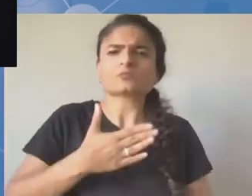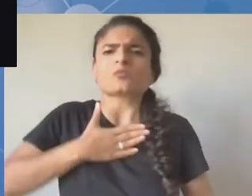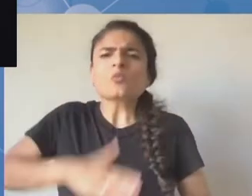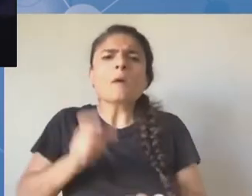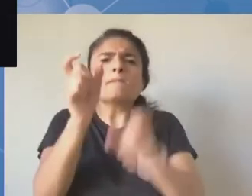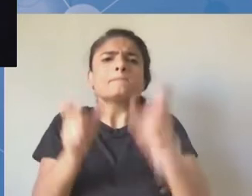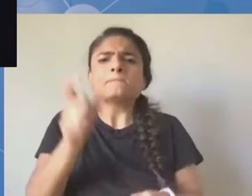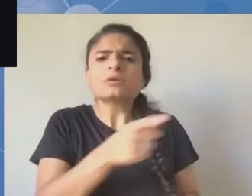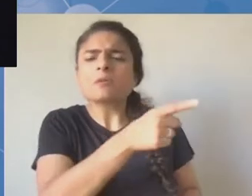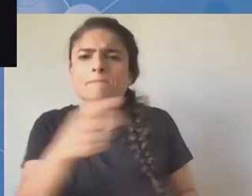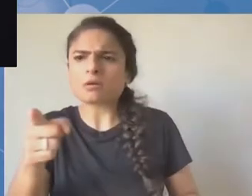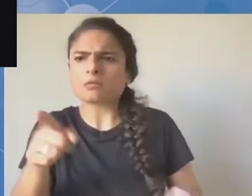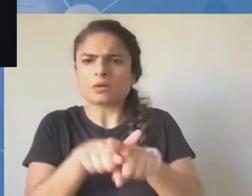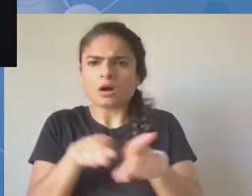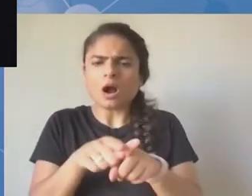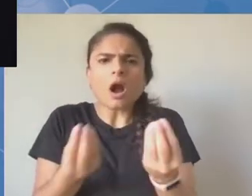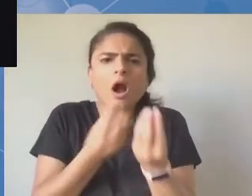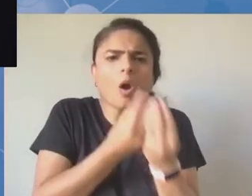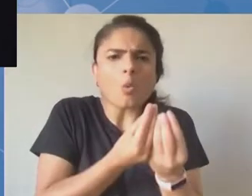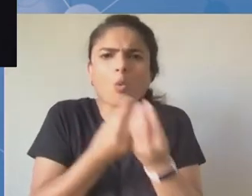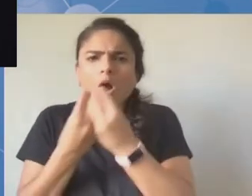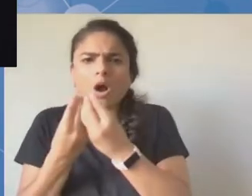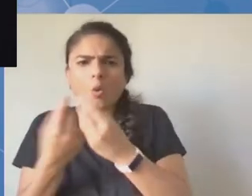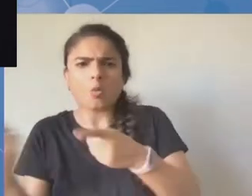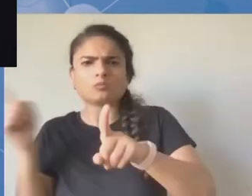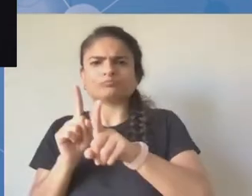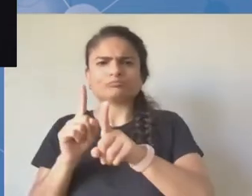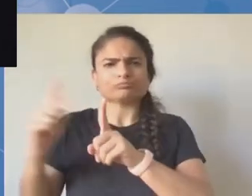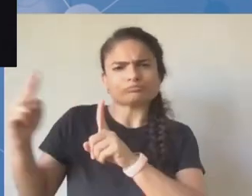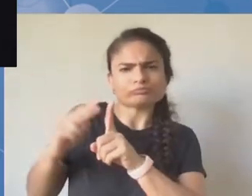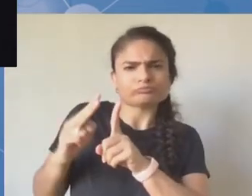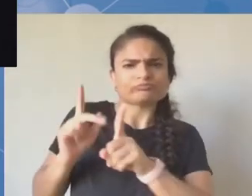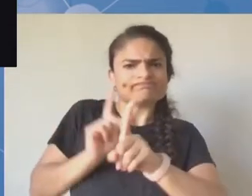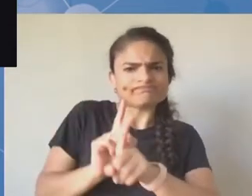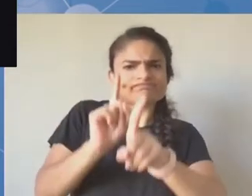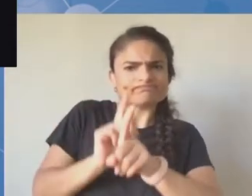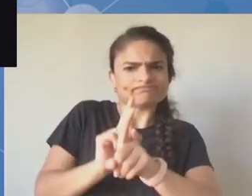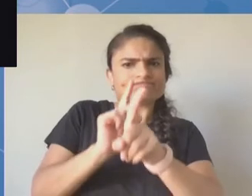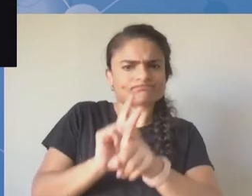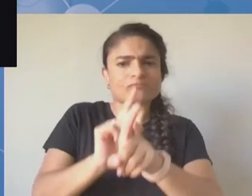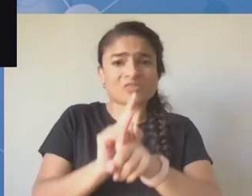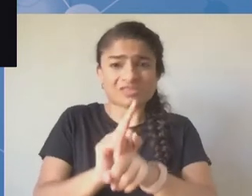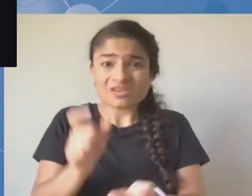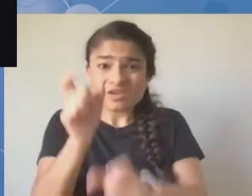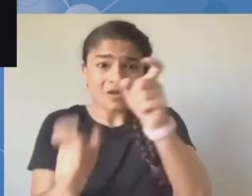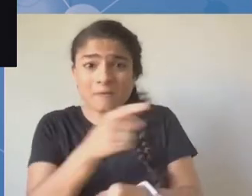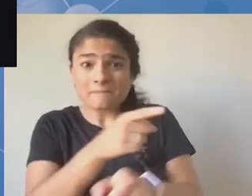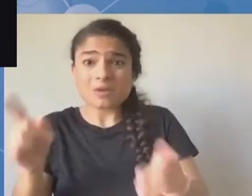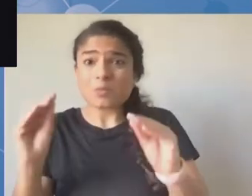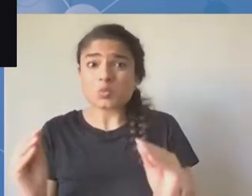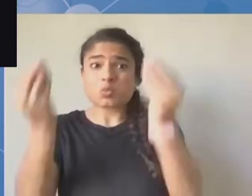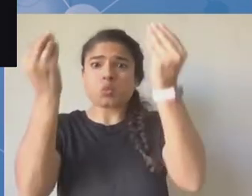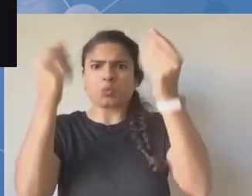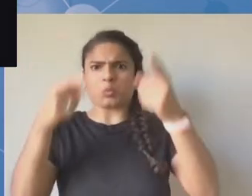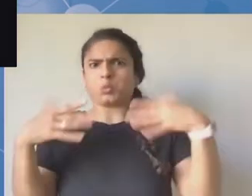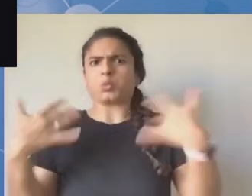sesje mentoringowe, szczególnie skierowane do osób młodych. Mówię po francusku na szczęście. A